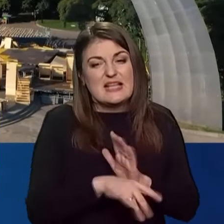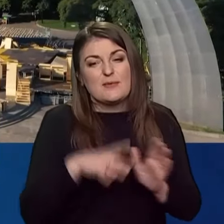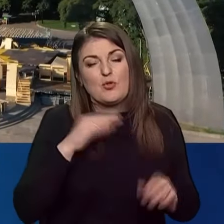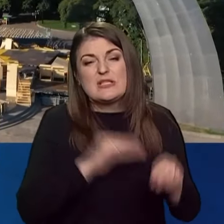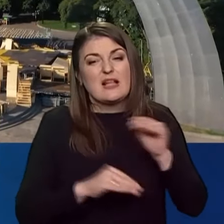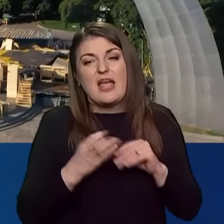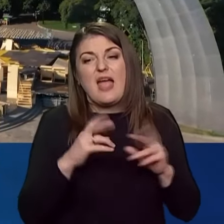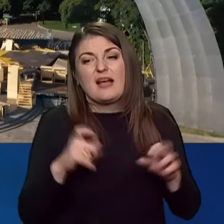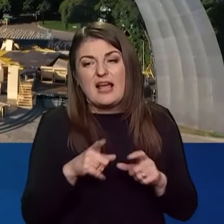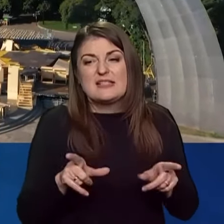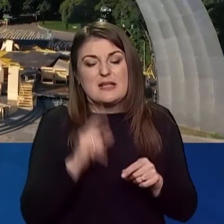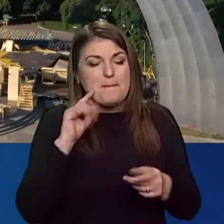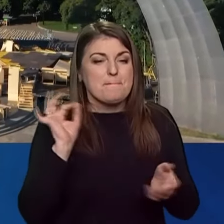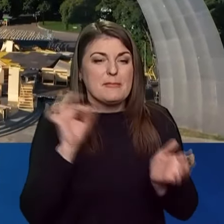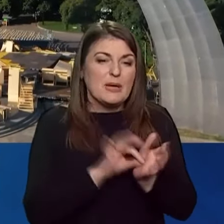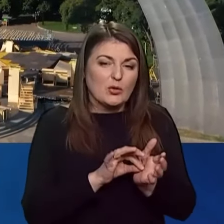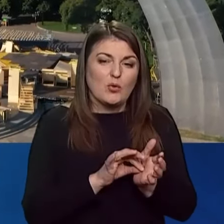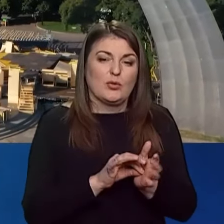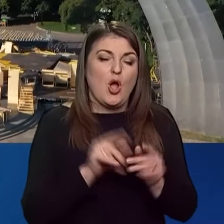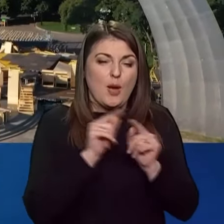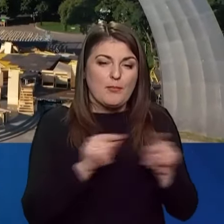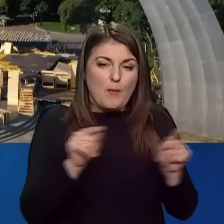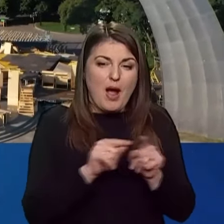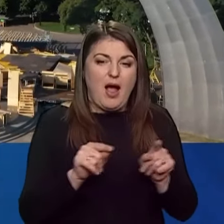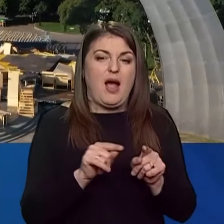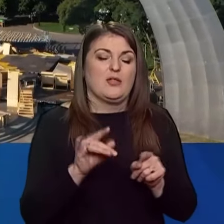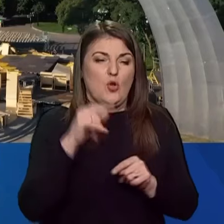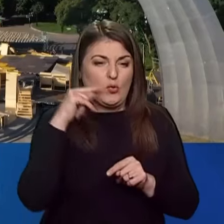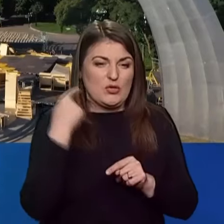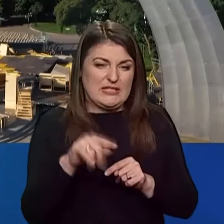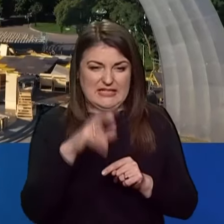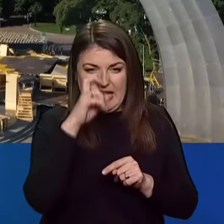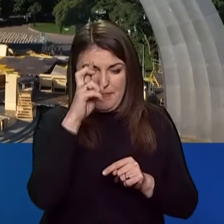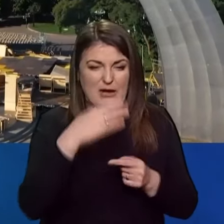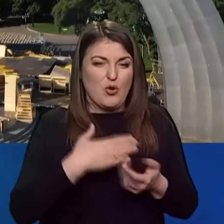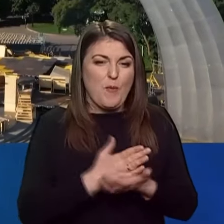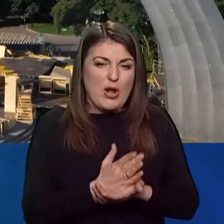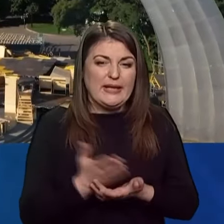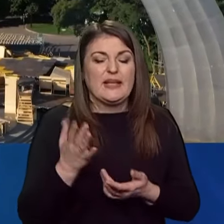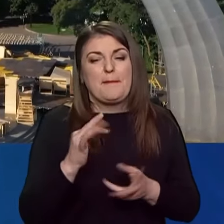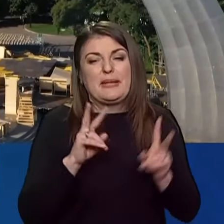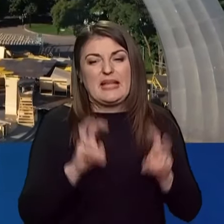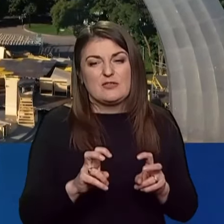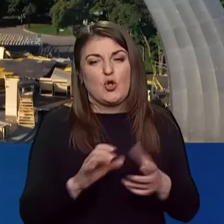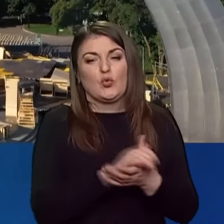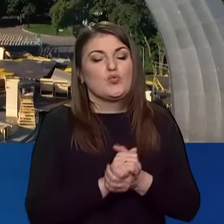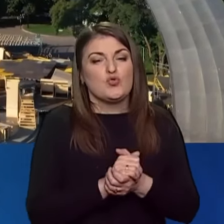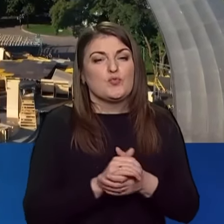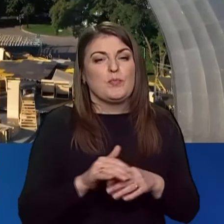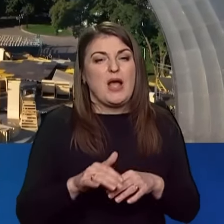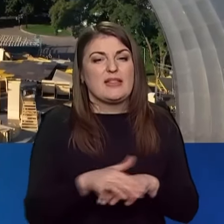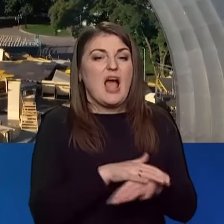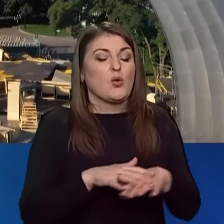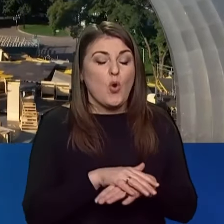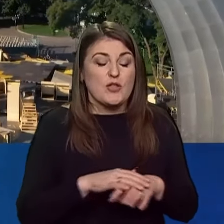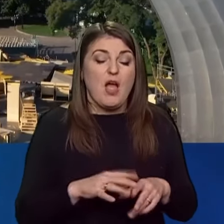закладалися якраз з метою пропаганди і галерифікації російської імперської політики під назвою «Дружба народів».